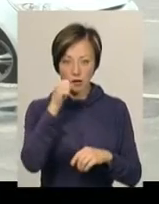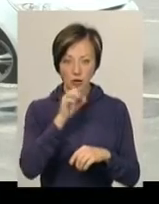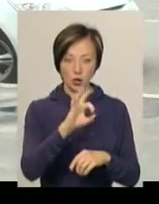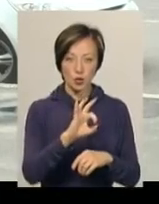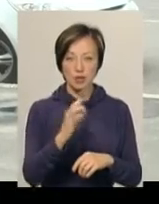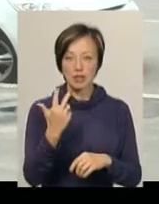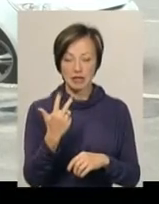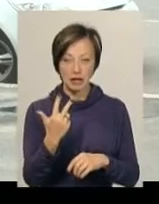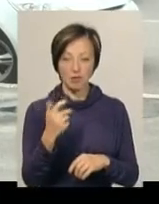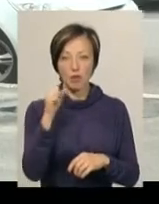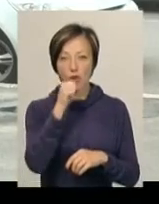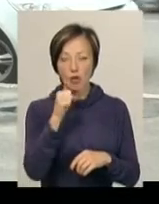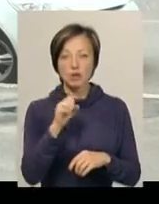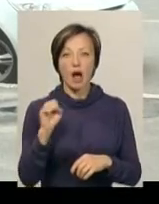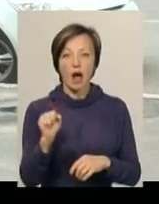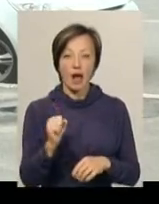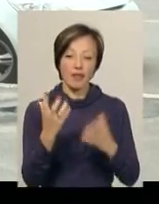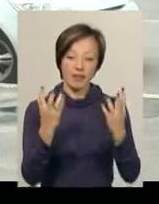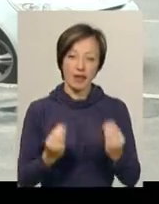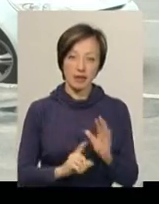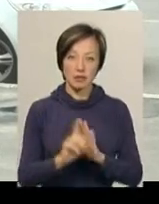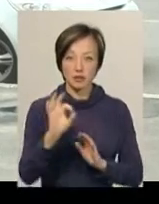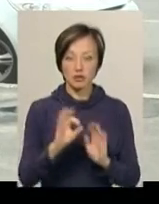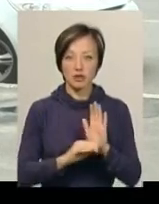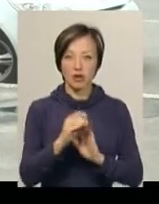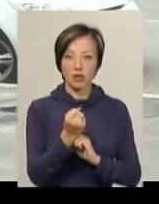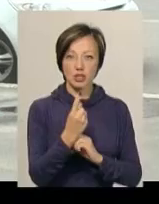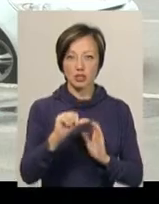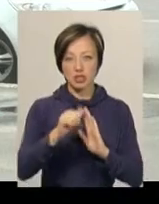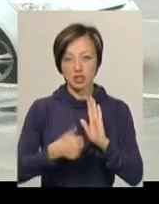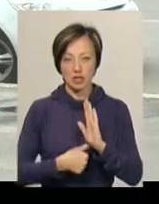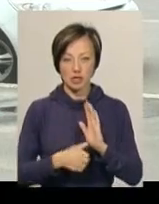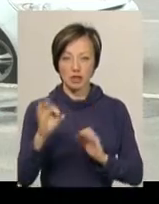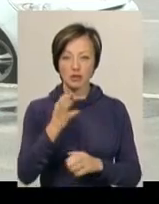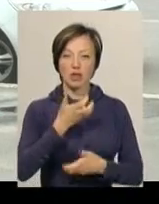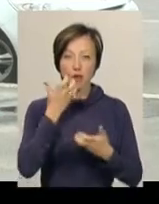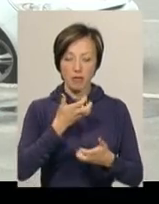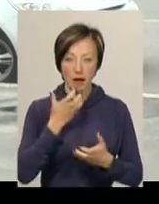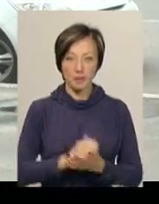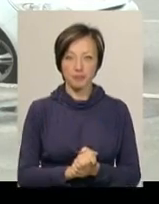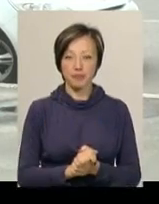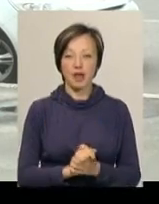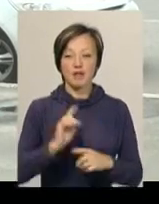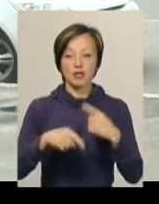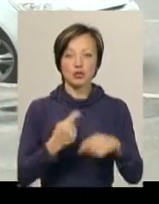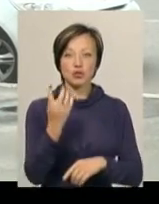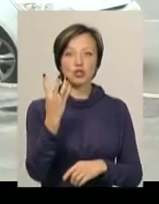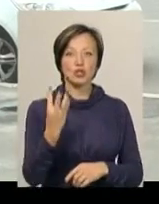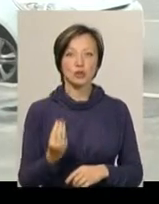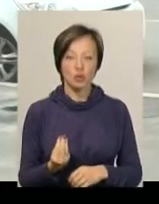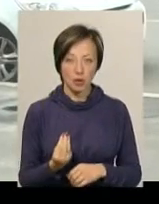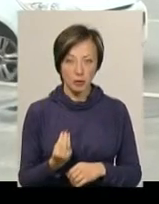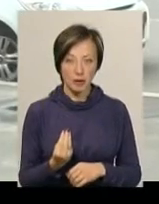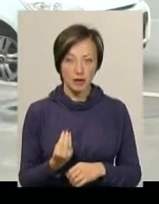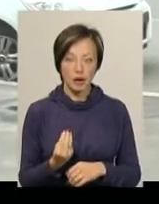0,3 градуси морозу, Денна температура підвищується до 11-16 градусів тепла. В наступні 4 доби